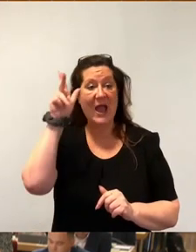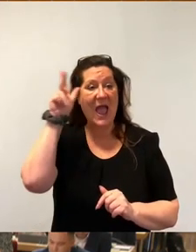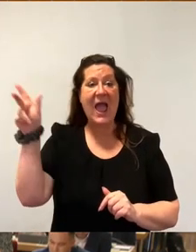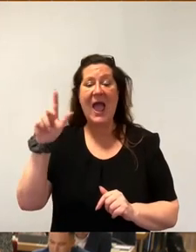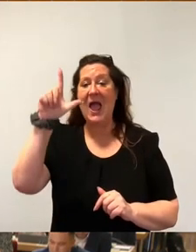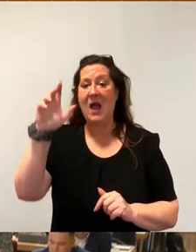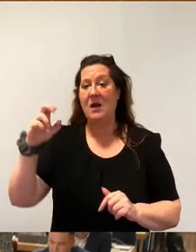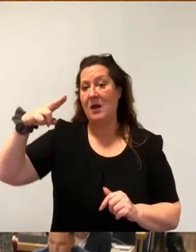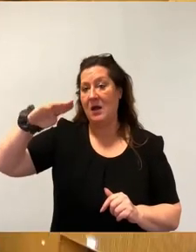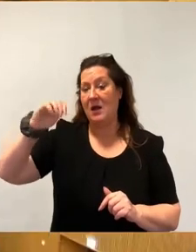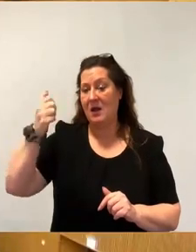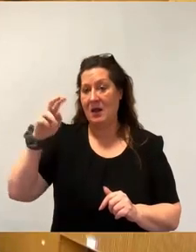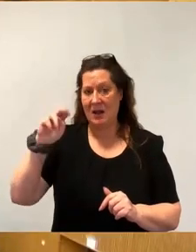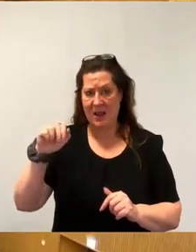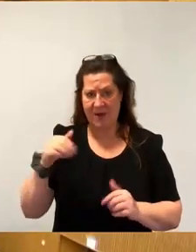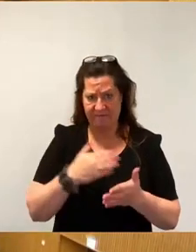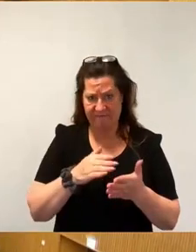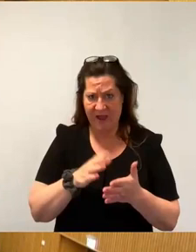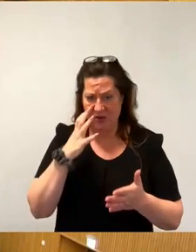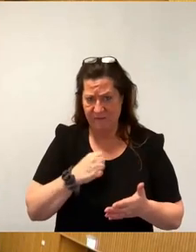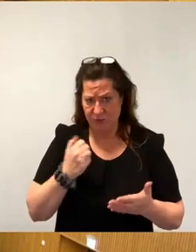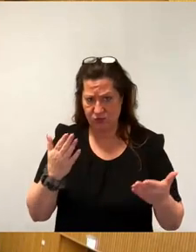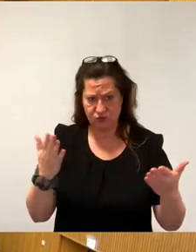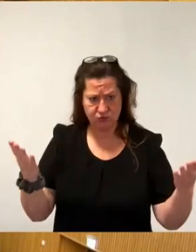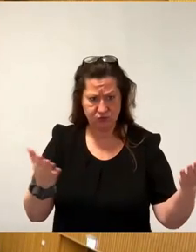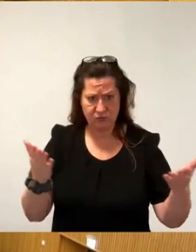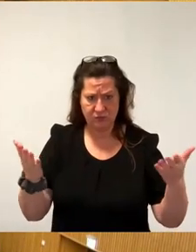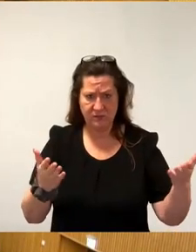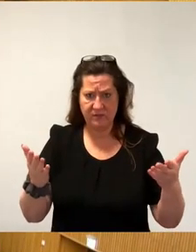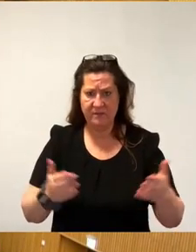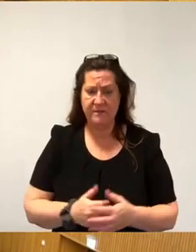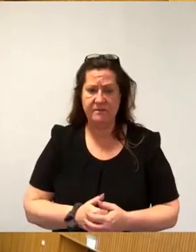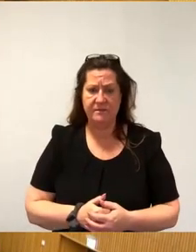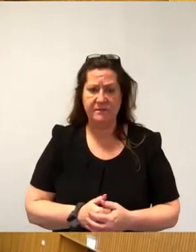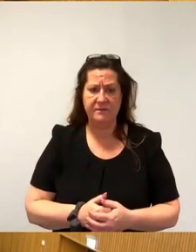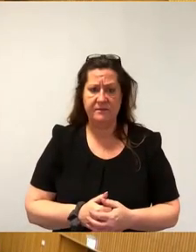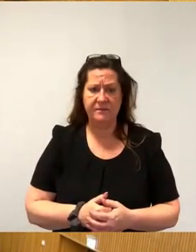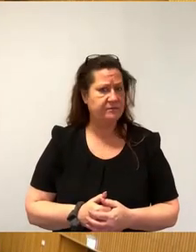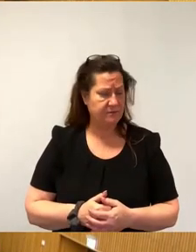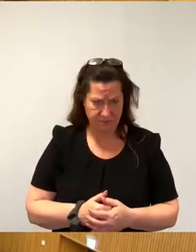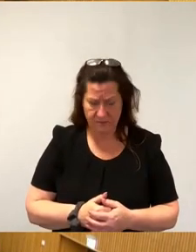Weitere Wortmeldungen aus dem Kreis heraus gibt es doch. Nietzsche.